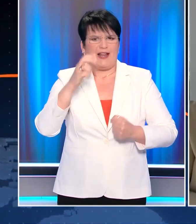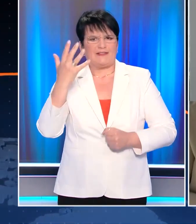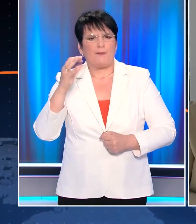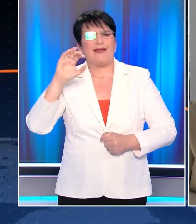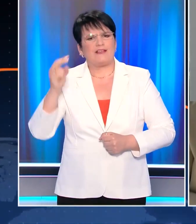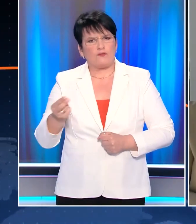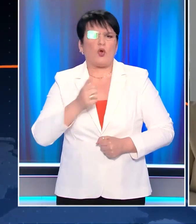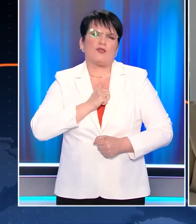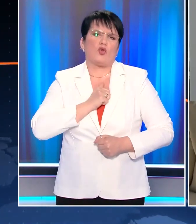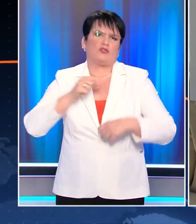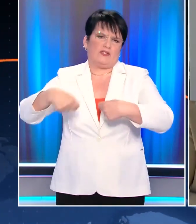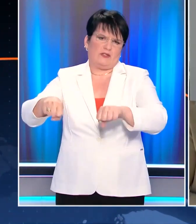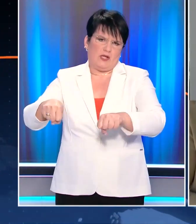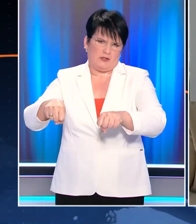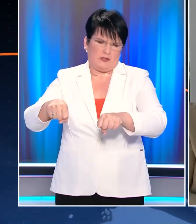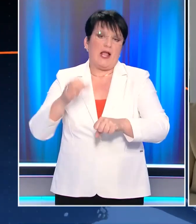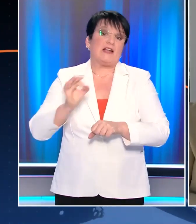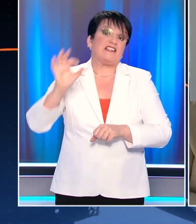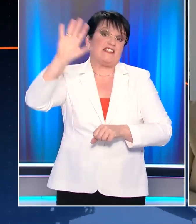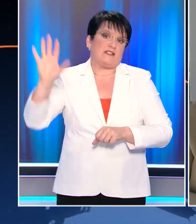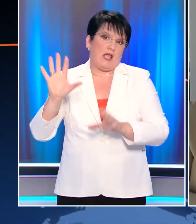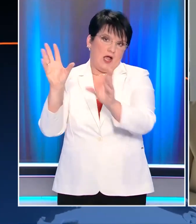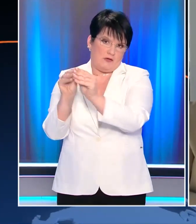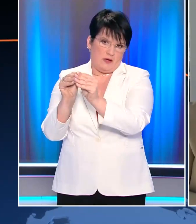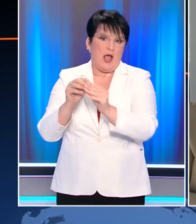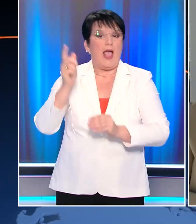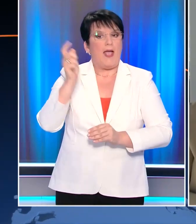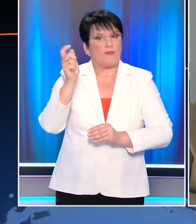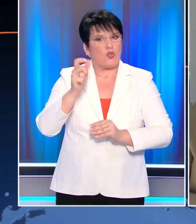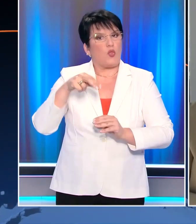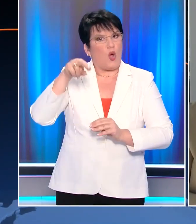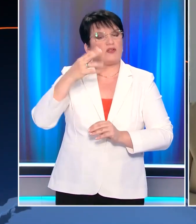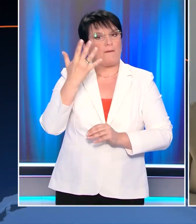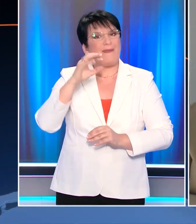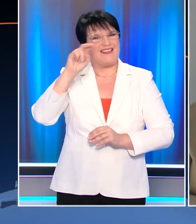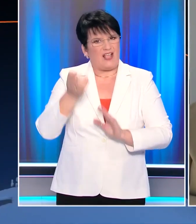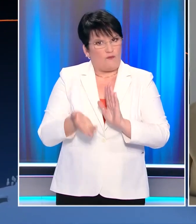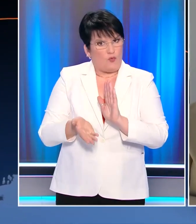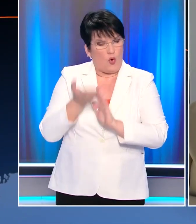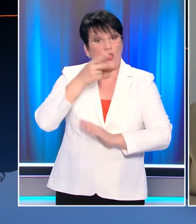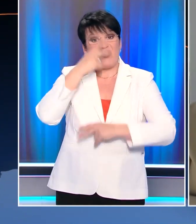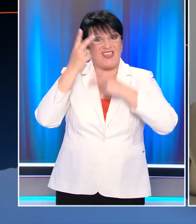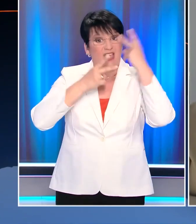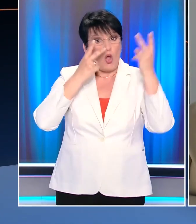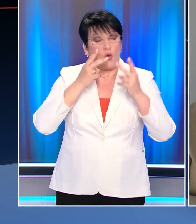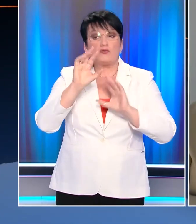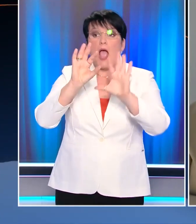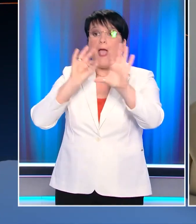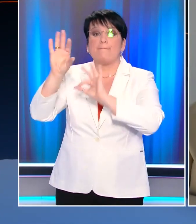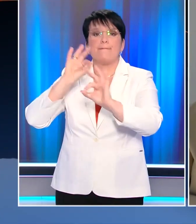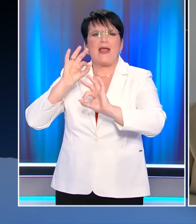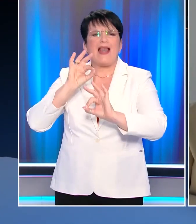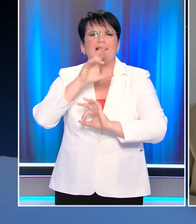για τους ιδιοκτήτες μοτοσυκλετών στα νησιά. Η επιδότηση αυξάνεται κατά 5 ευρώ για τους δικαιούχους που θα επιλέξουν την